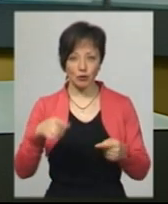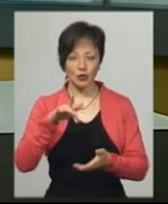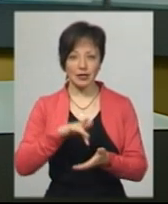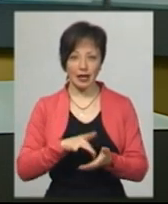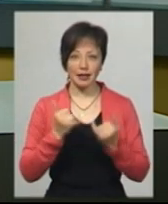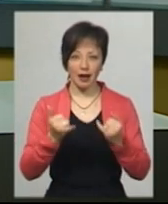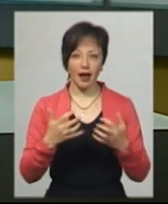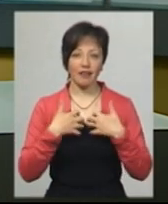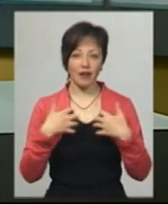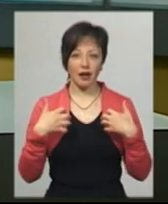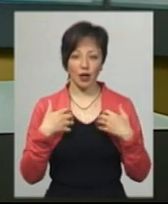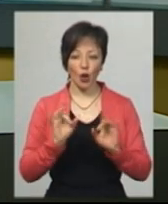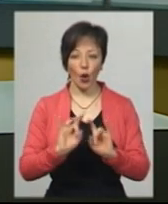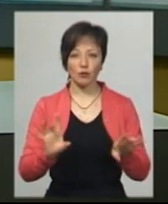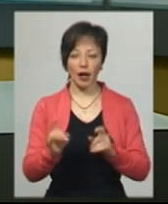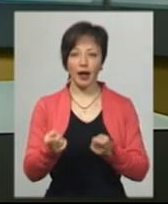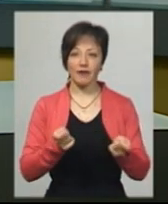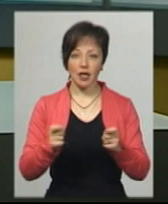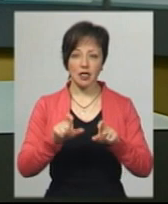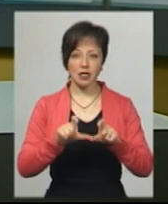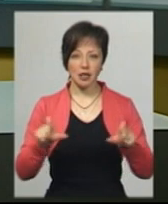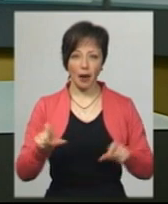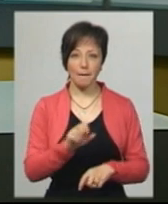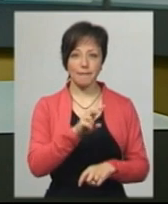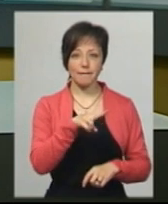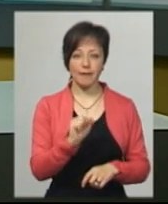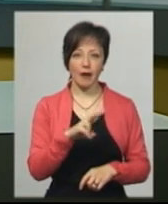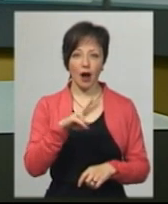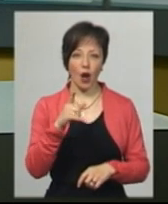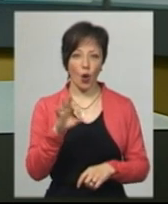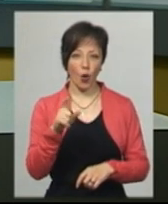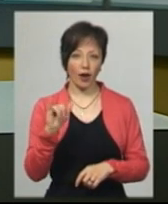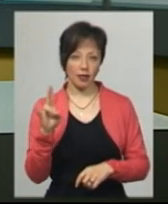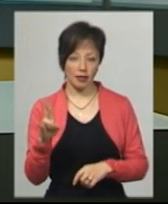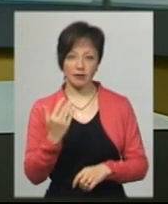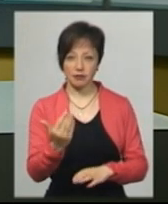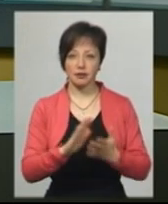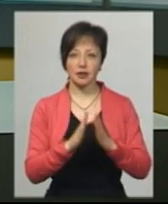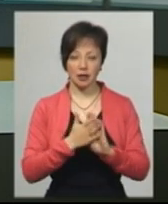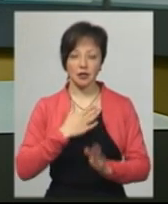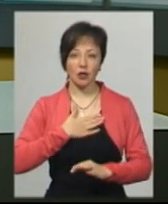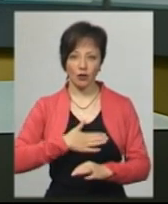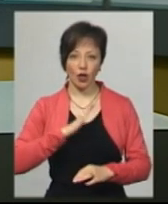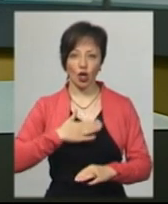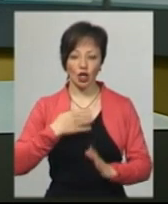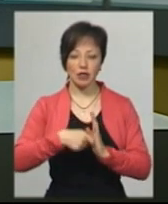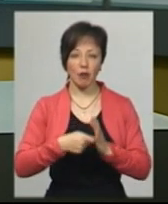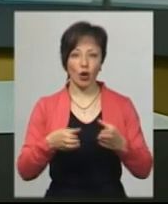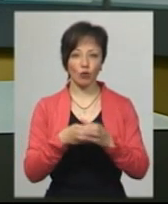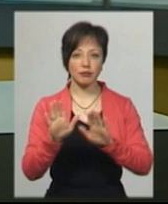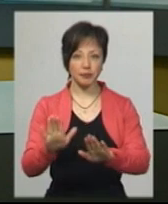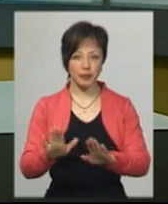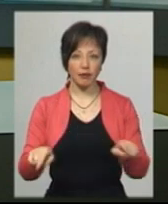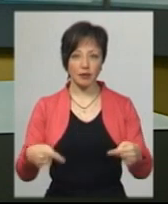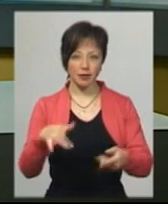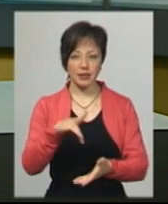тварин. Про це Суспільному розповів керівник закладу Сергій Пальохін та додає, їхній стан задовільний. Наша знімальна група побувала